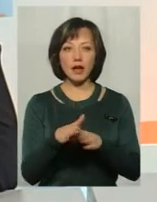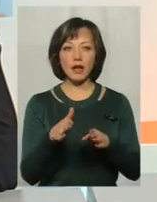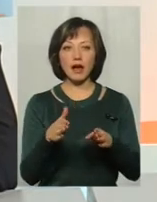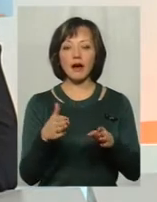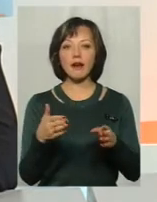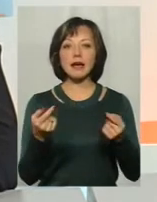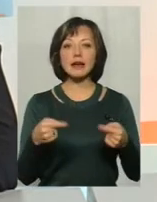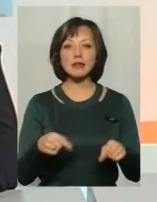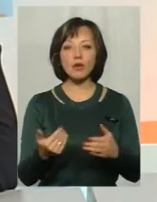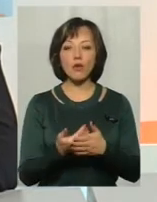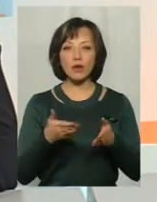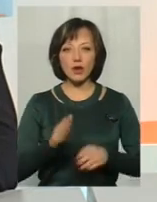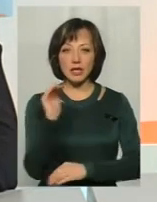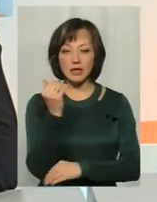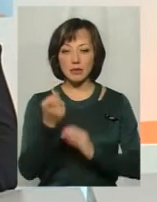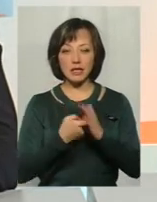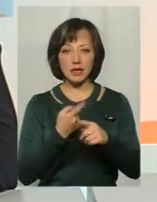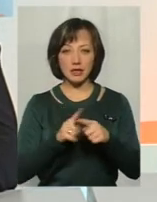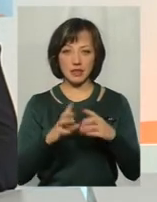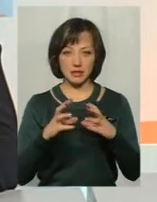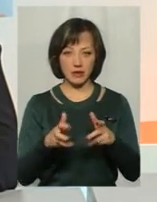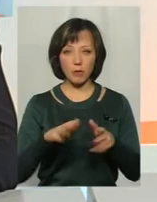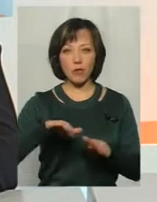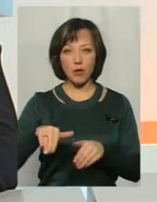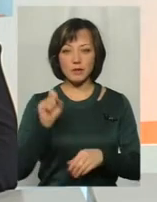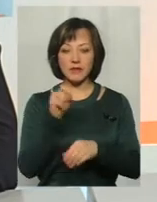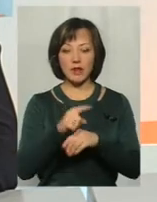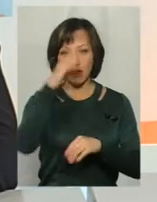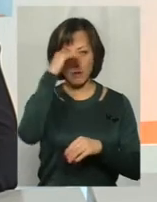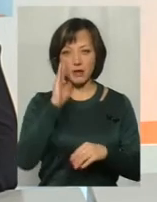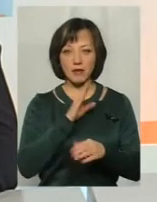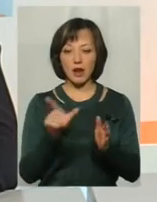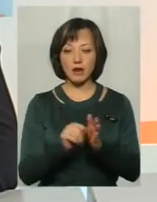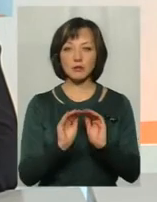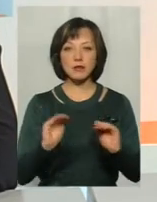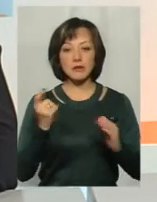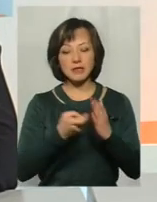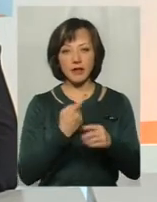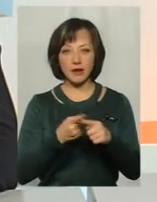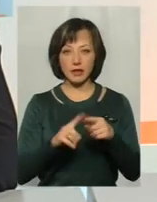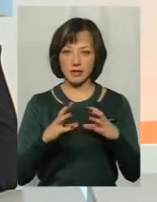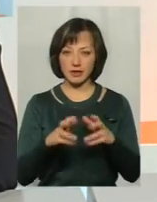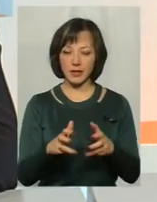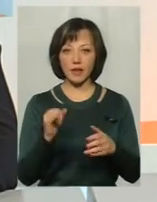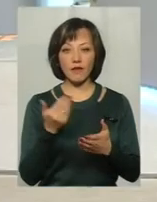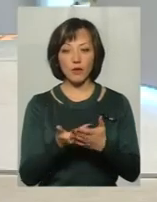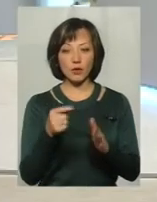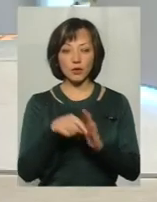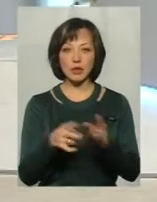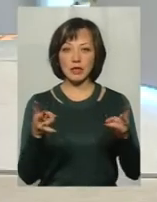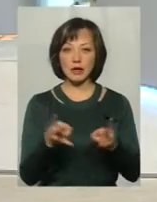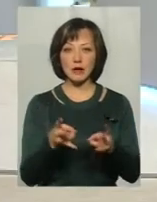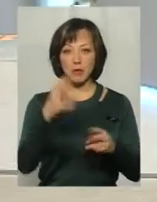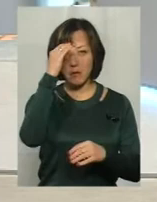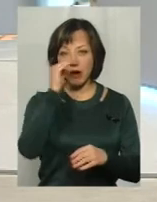народженість. Дитина вже пізнає цей світ. Потім завдання батьків разом з дітьми пізнавати цей світ. І ось тут треба батькам